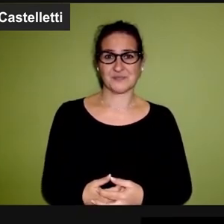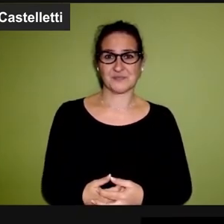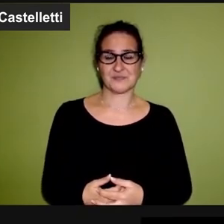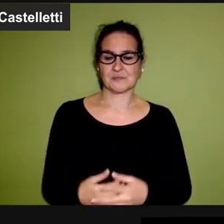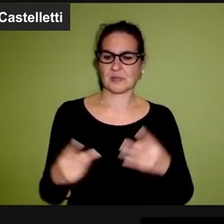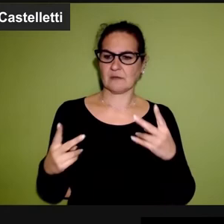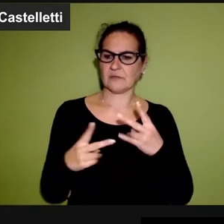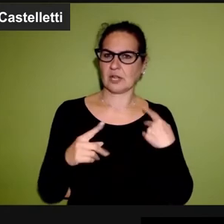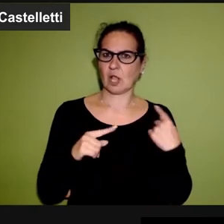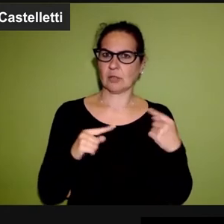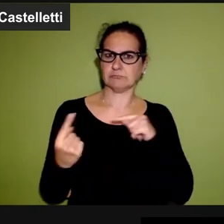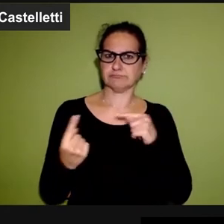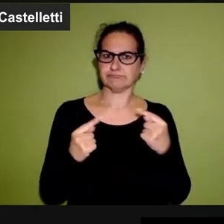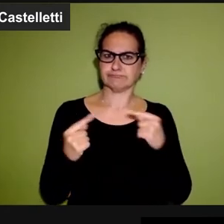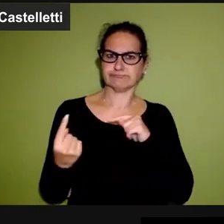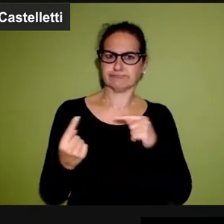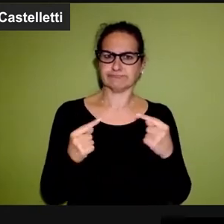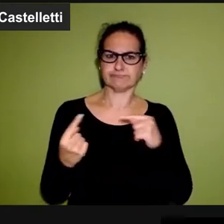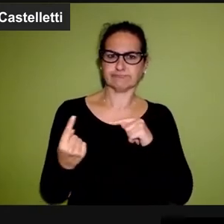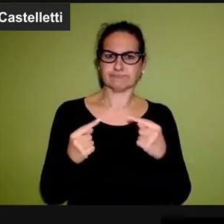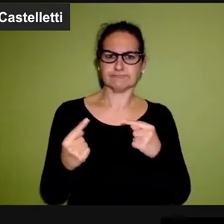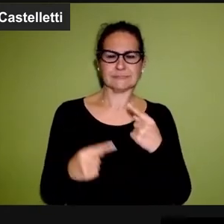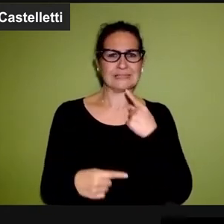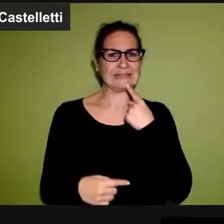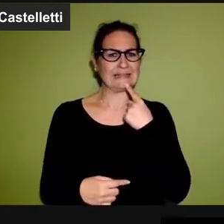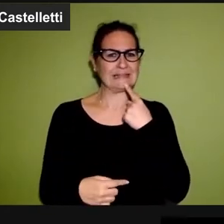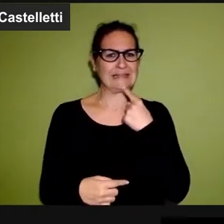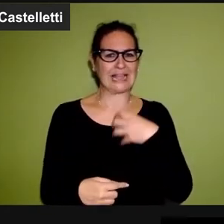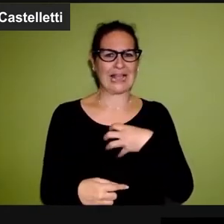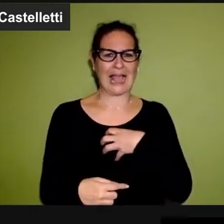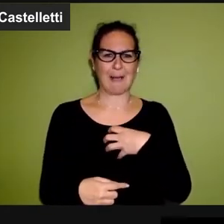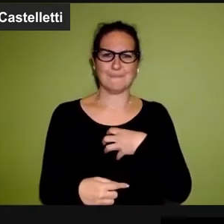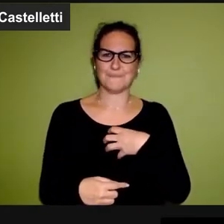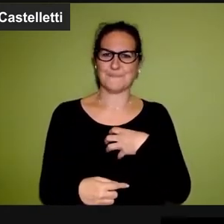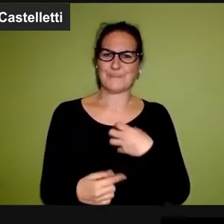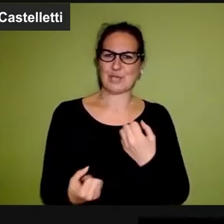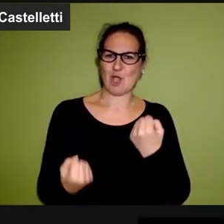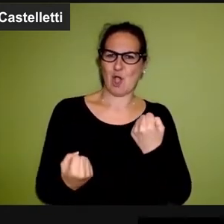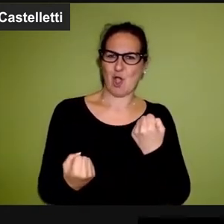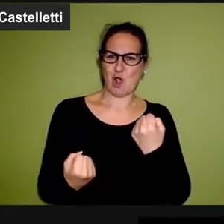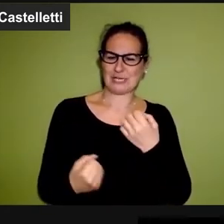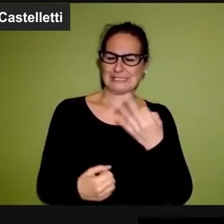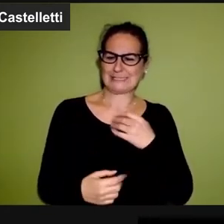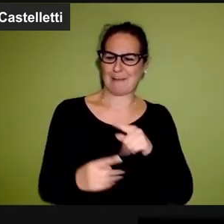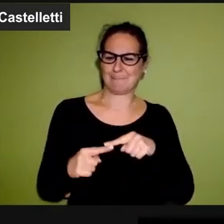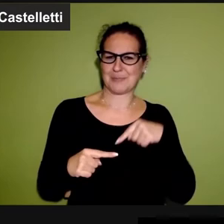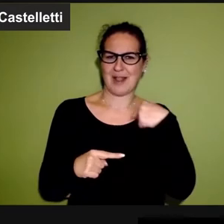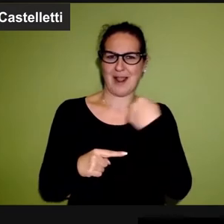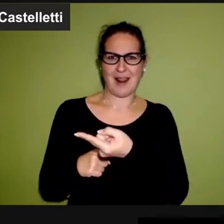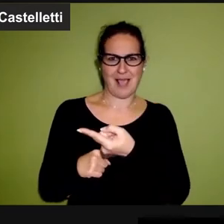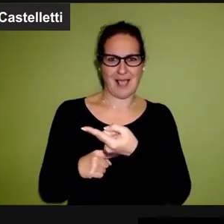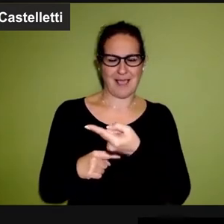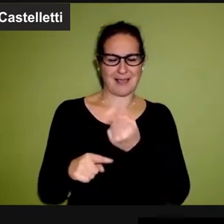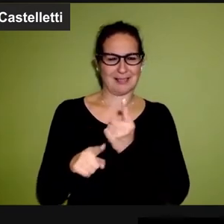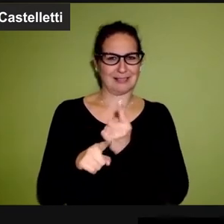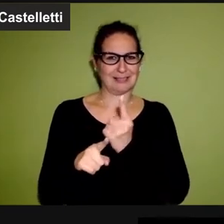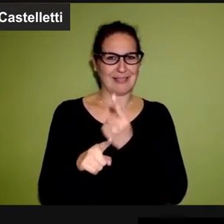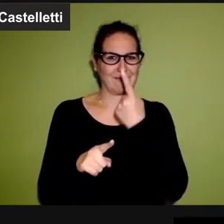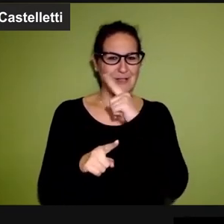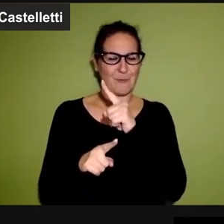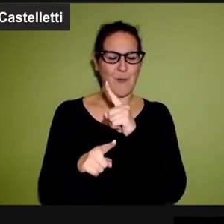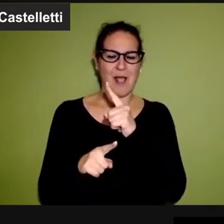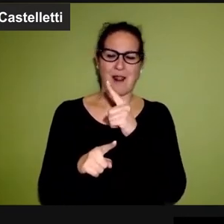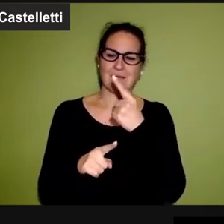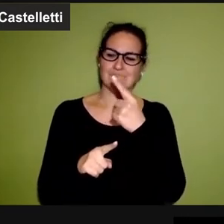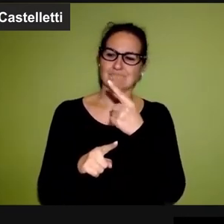In una disputa è sempre buona regola scontrarsi con i campioni dell'arte avversa, si legge sempre nel suo libro.